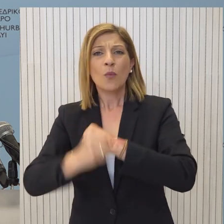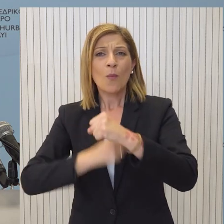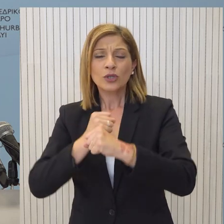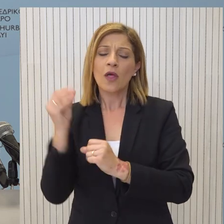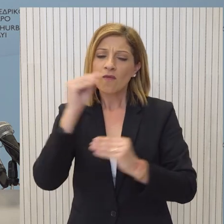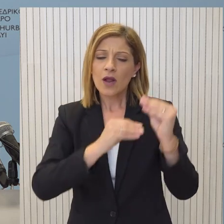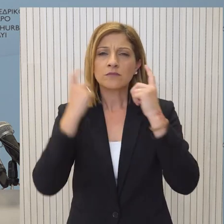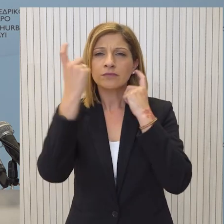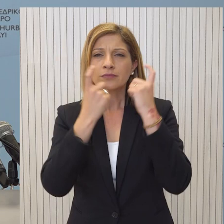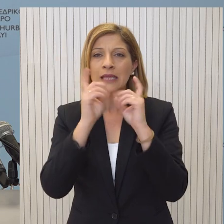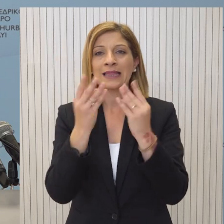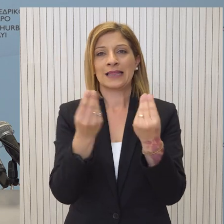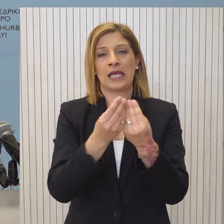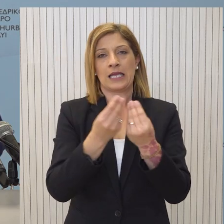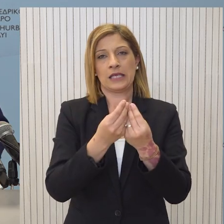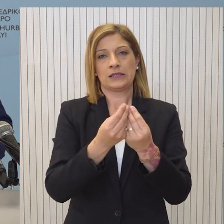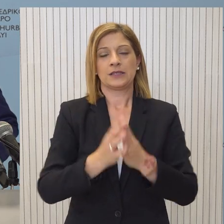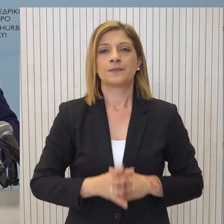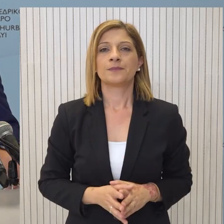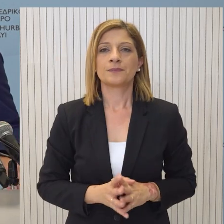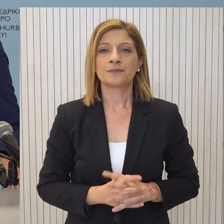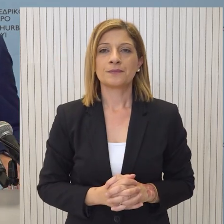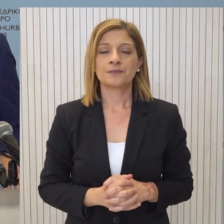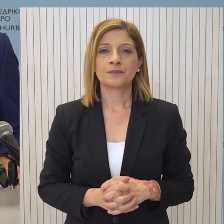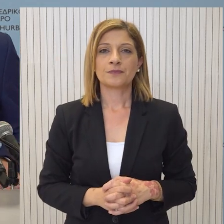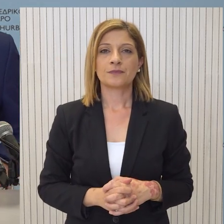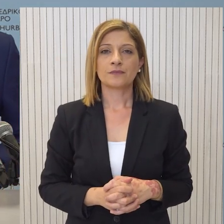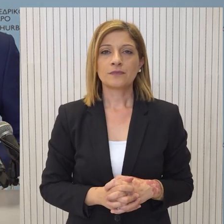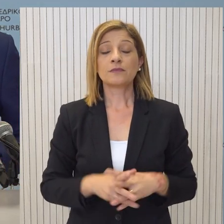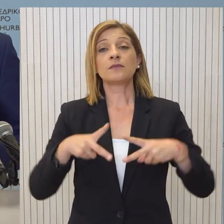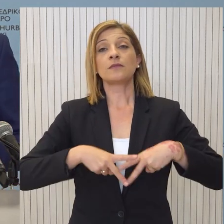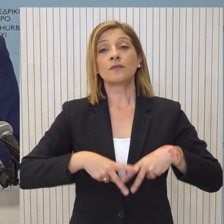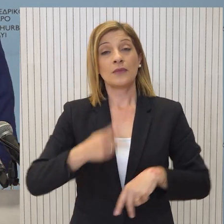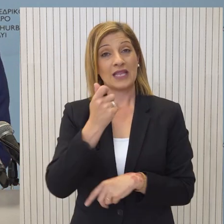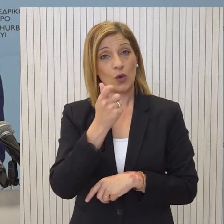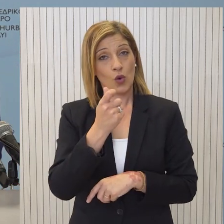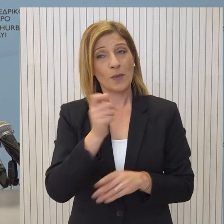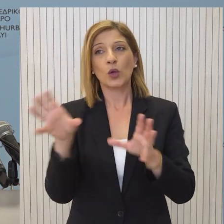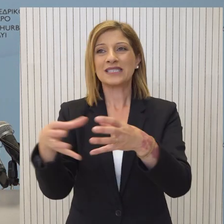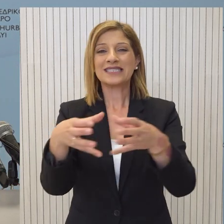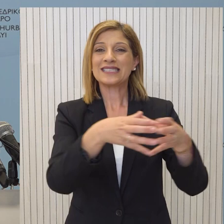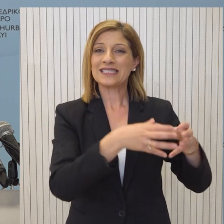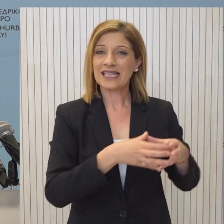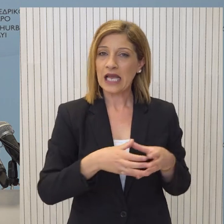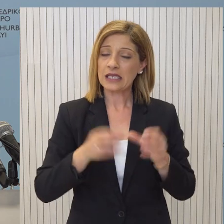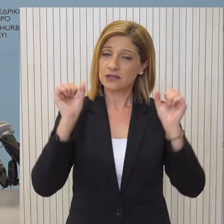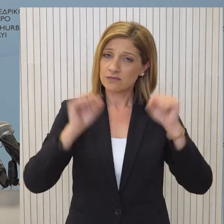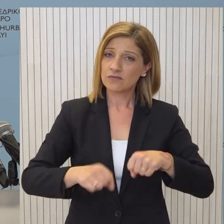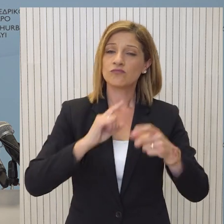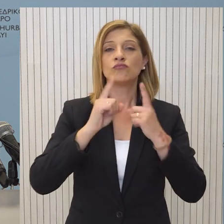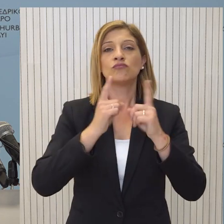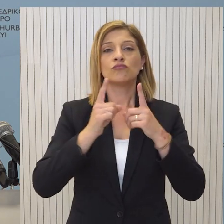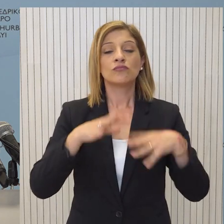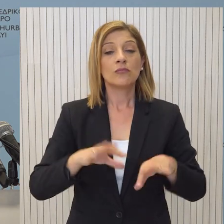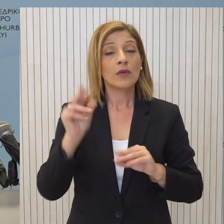κλί νομικών και συνδεκαλεστικές οργανώσεις συμφώνησαν επίσης στην